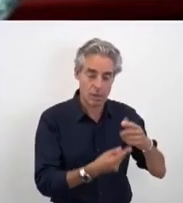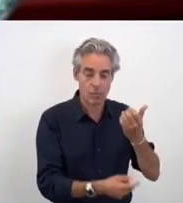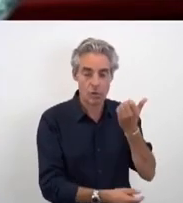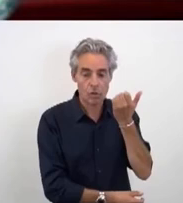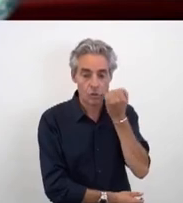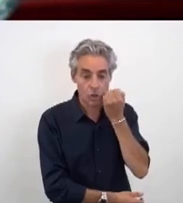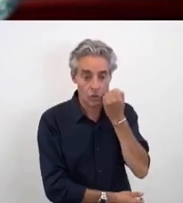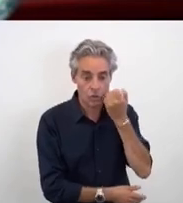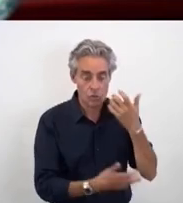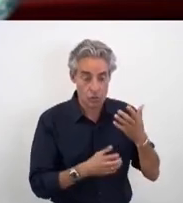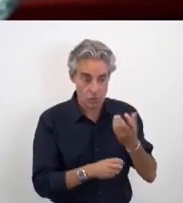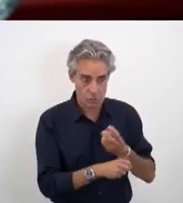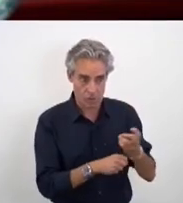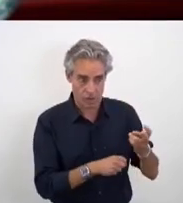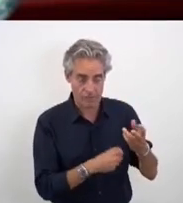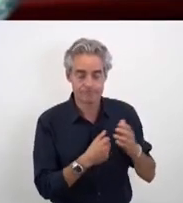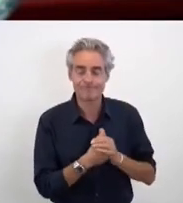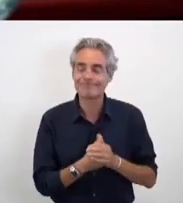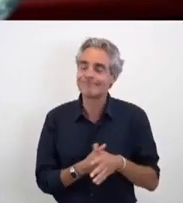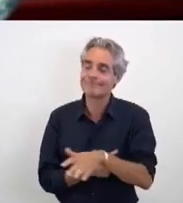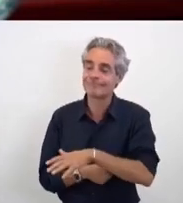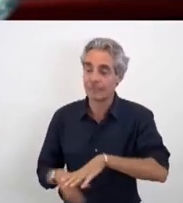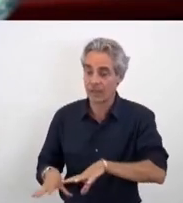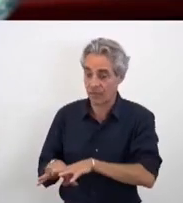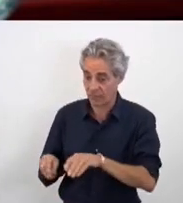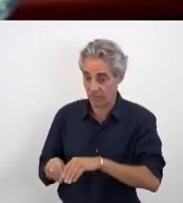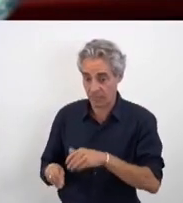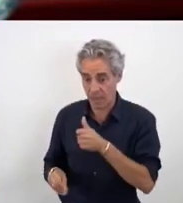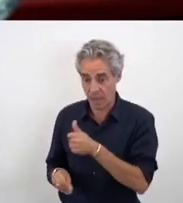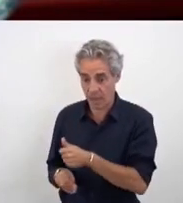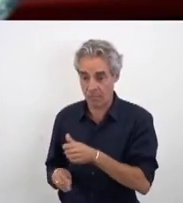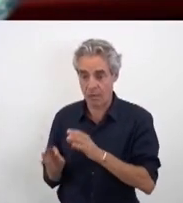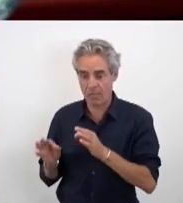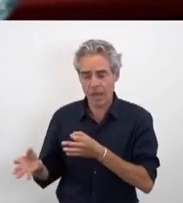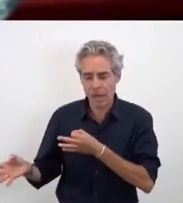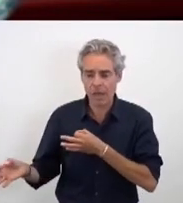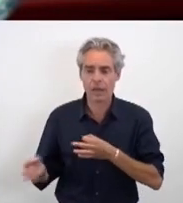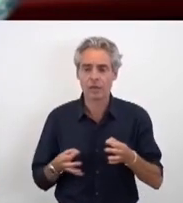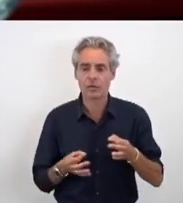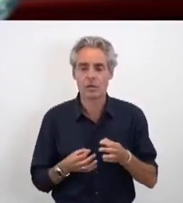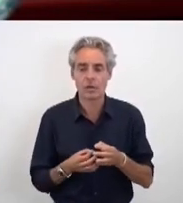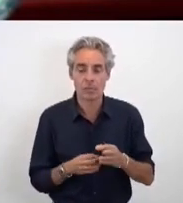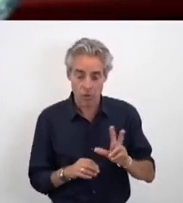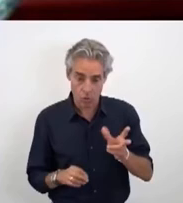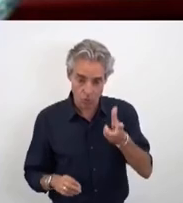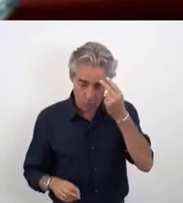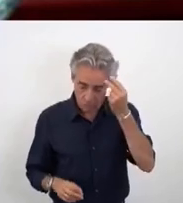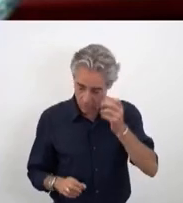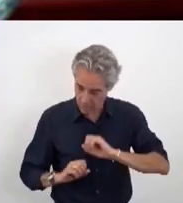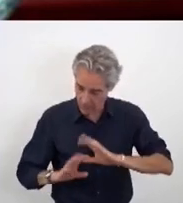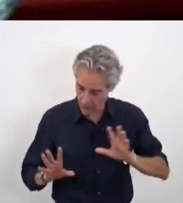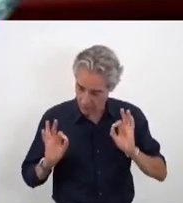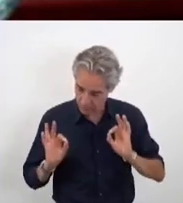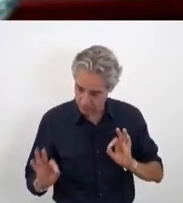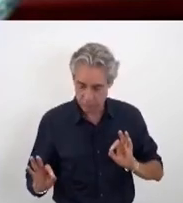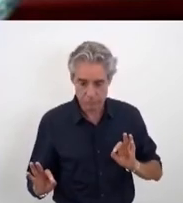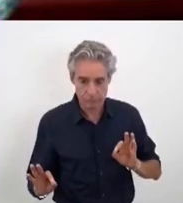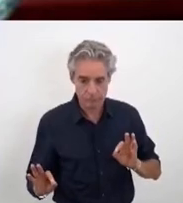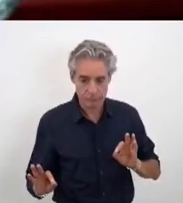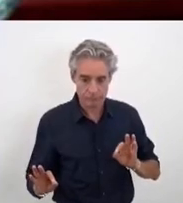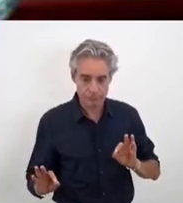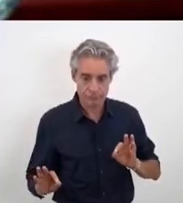et que les familles, là aussi, puissent de façon systématique comprendre que leurs